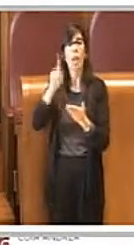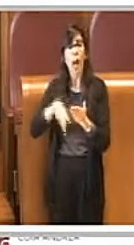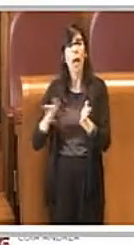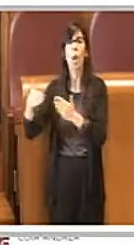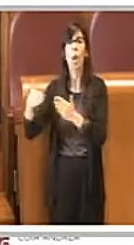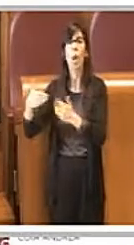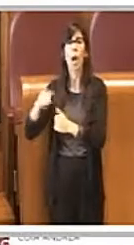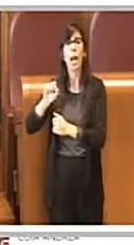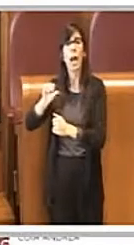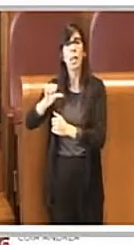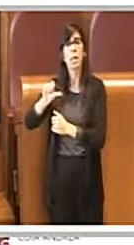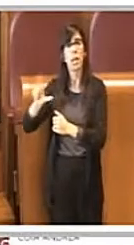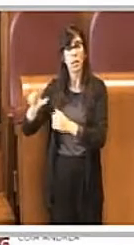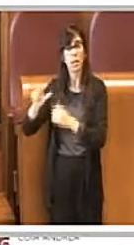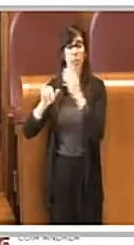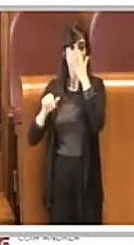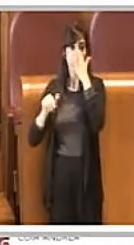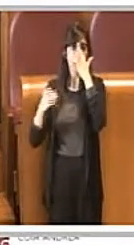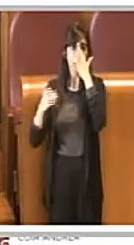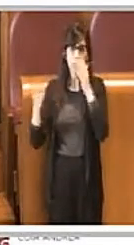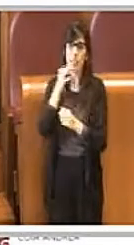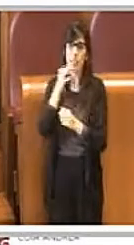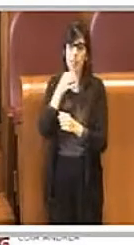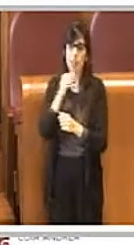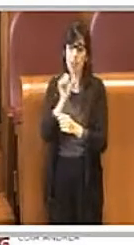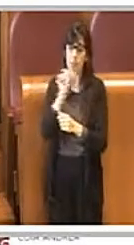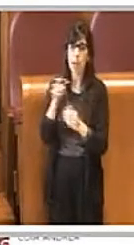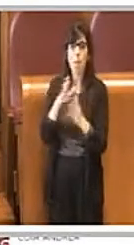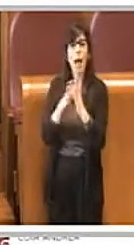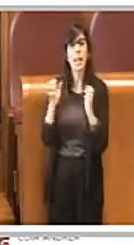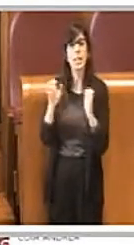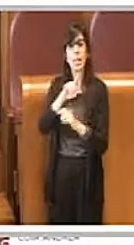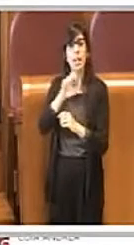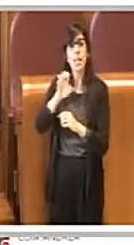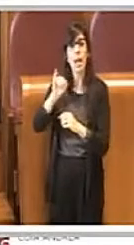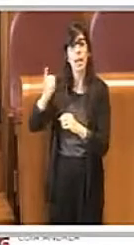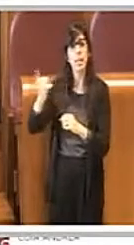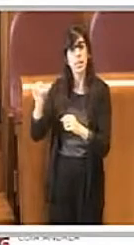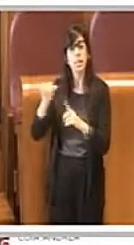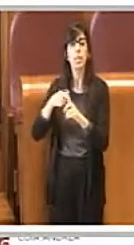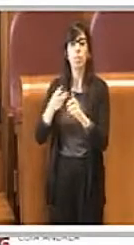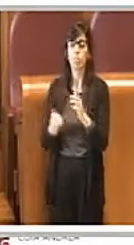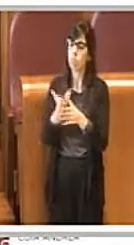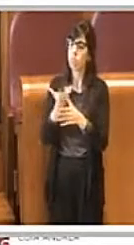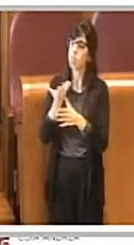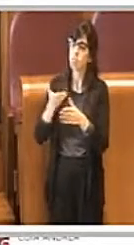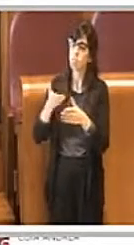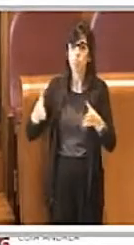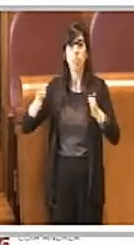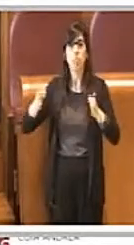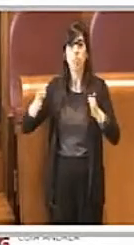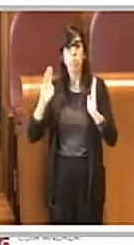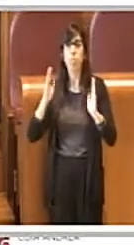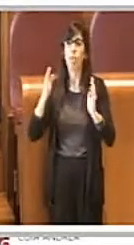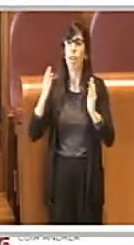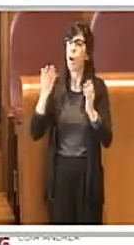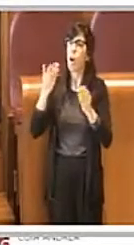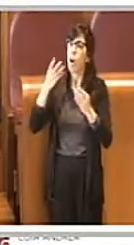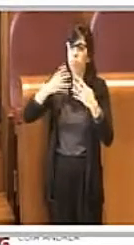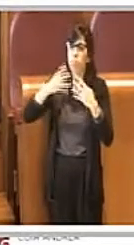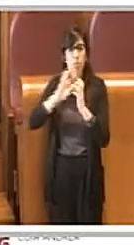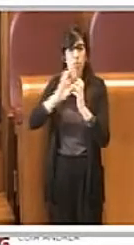Da prima quindi la ZEIS aveva realizzato, diciamo, un complesso polifunzionale,